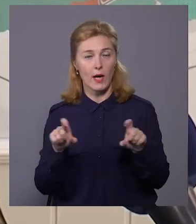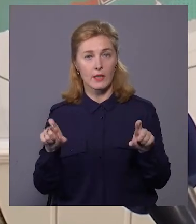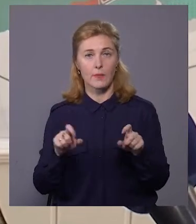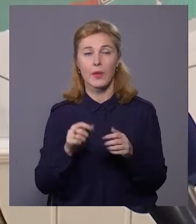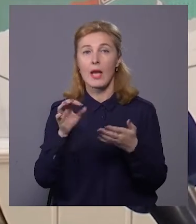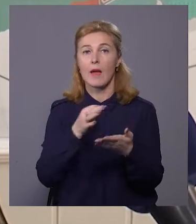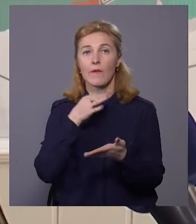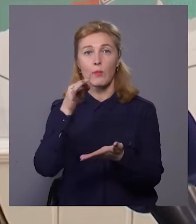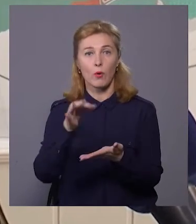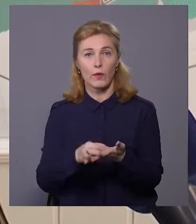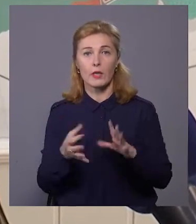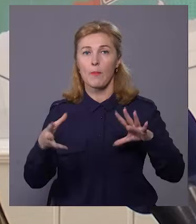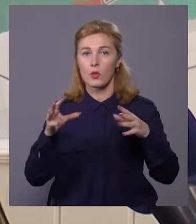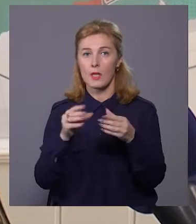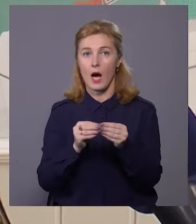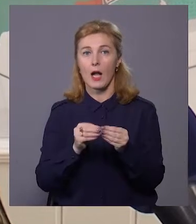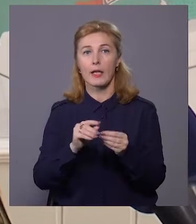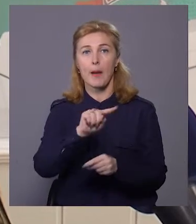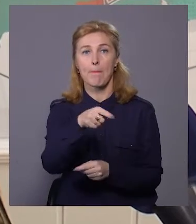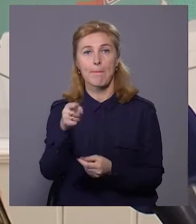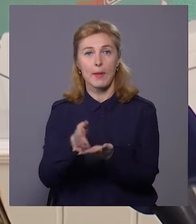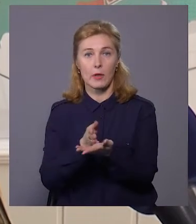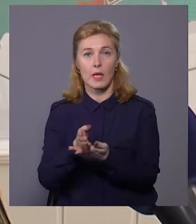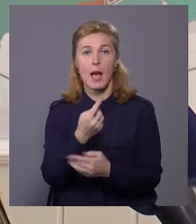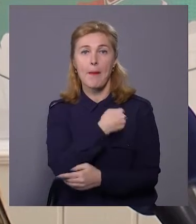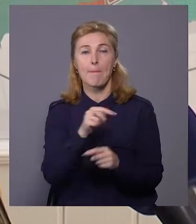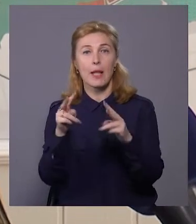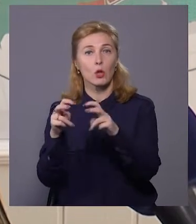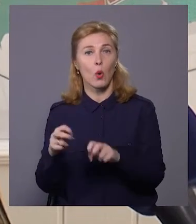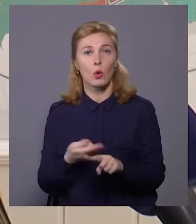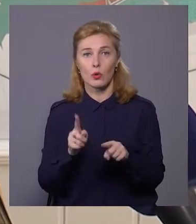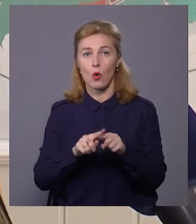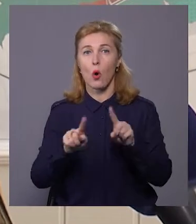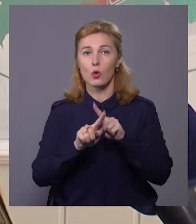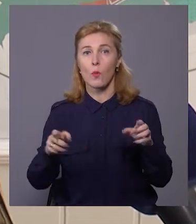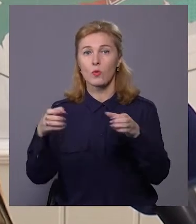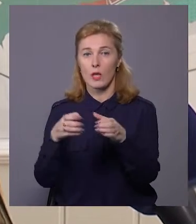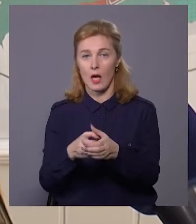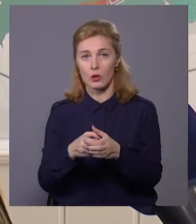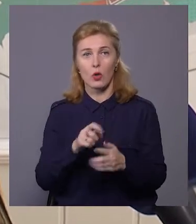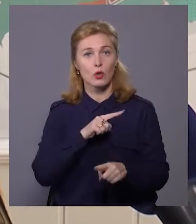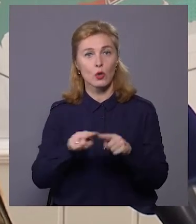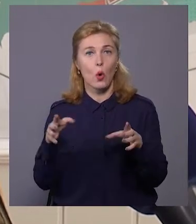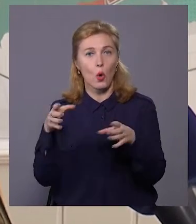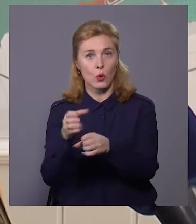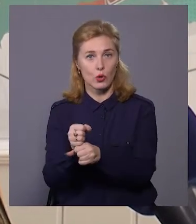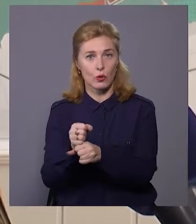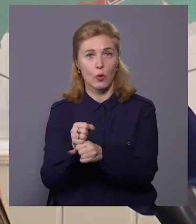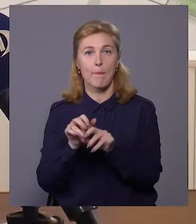Відповідно, по загальній мобілізації, медогляд цього особового складу проходить в скороченому